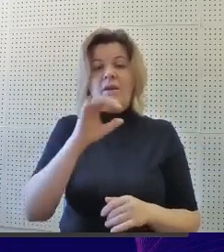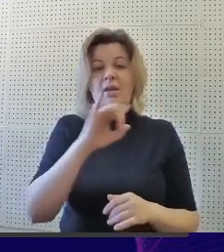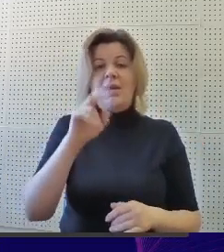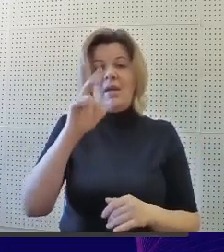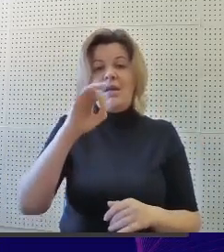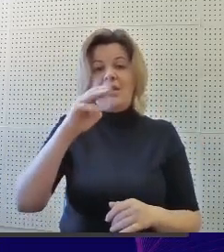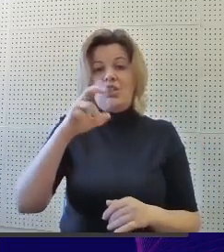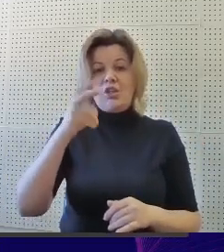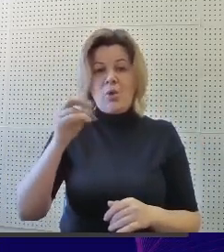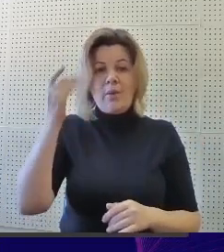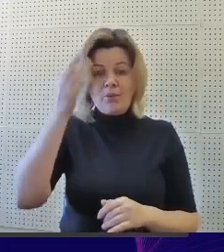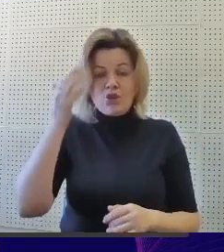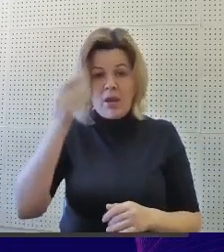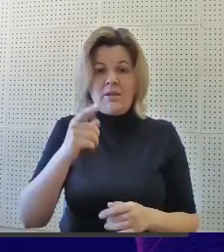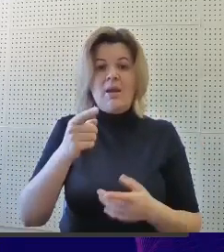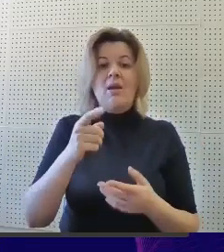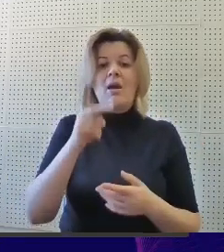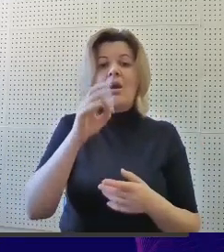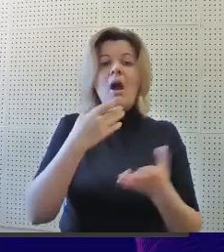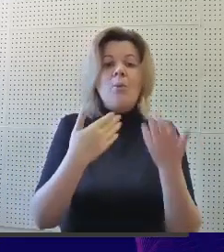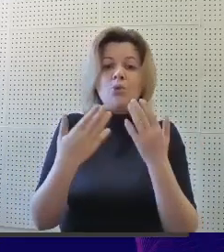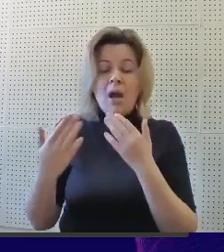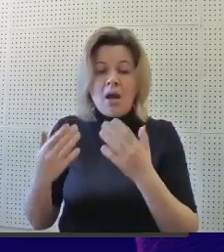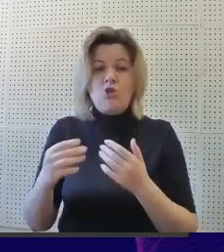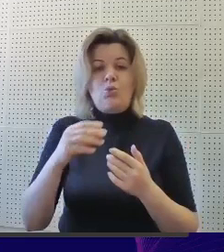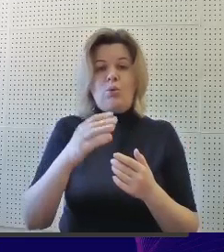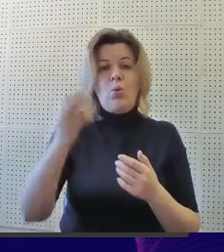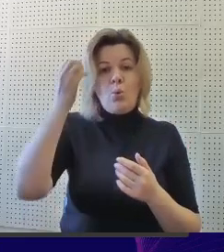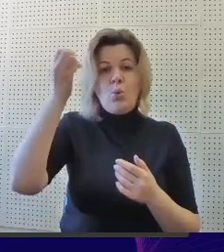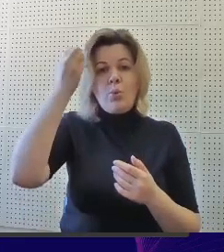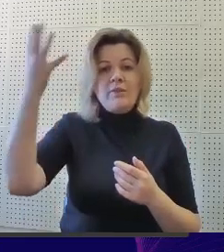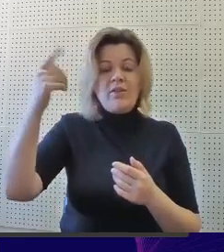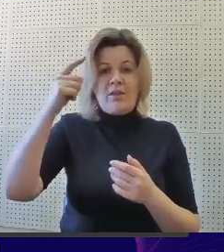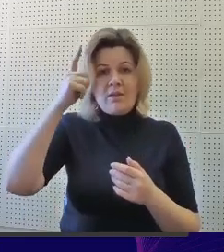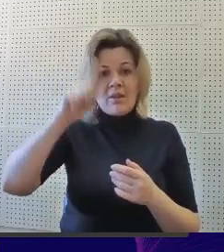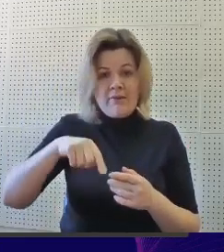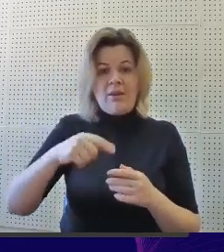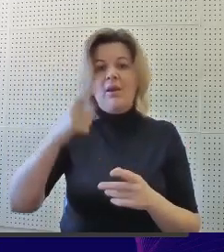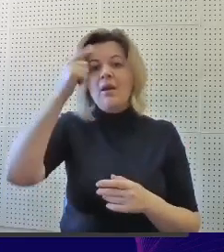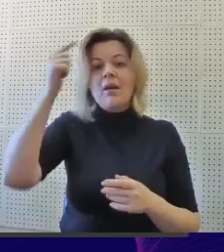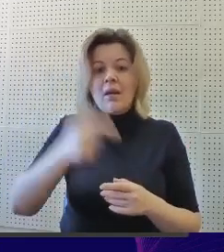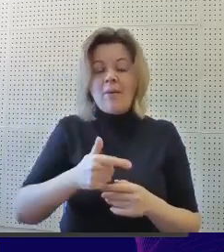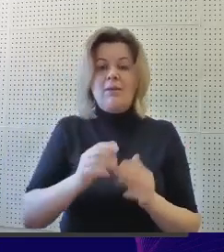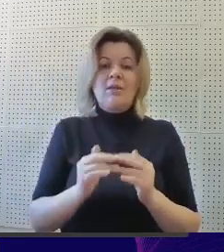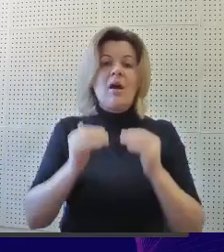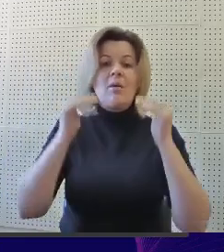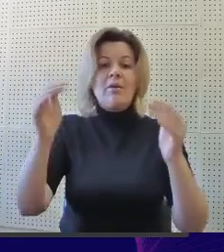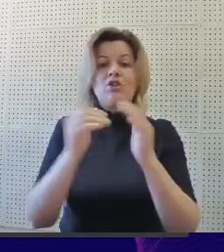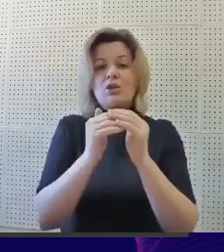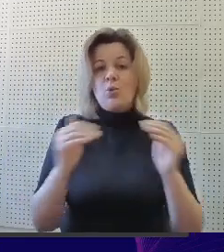мышление, кооперацию, коммуникацию, метакогнитивные навыки, грамотность, повышать уровень